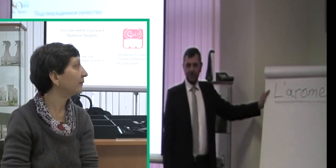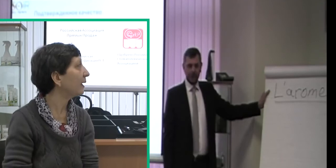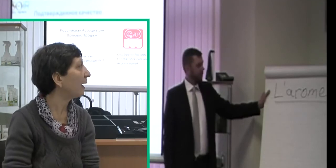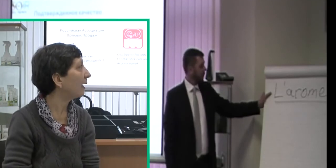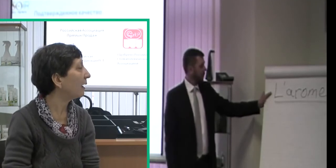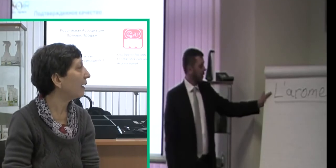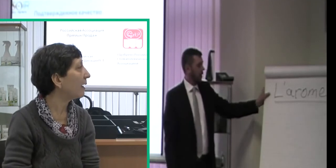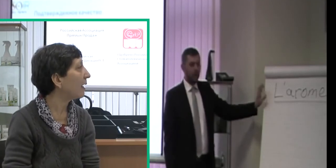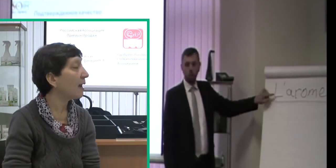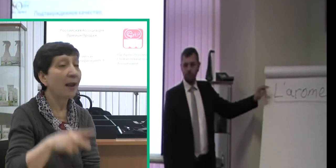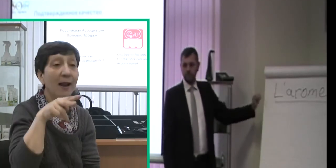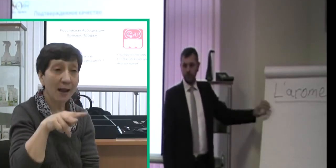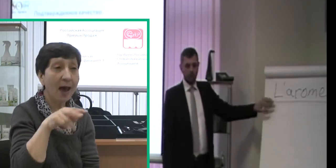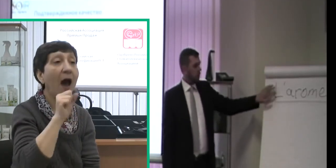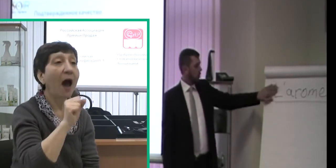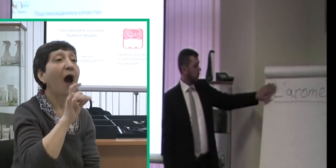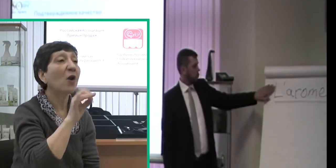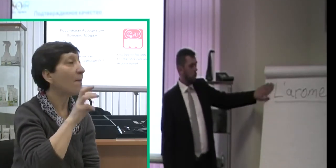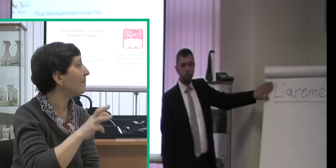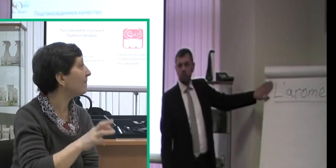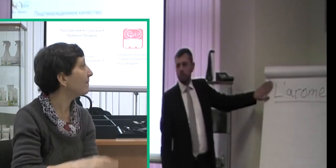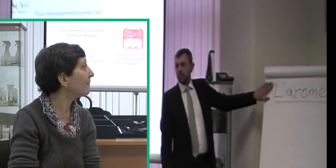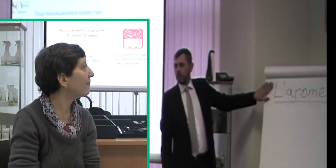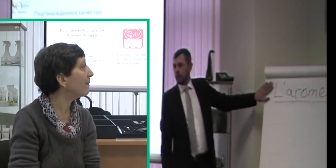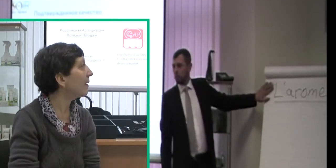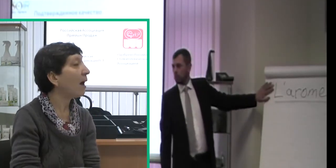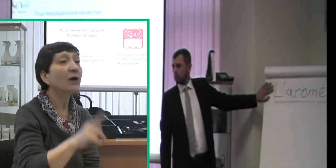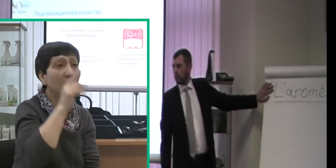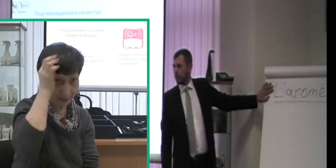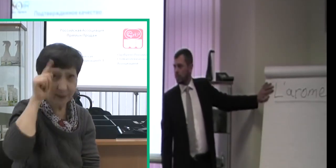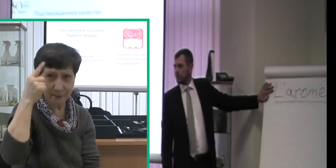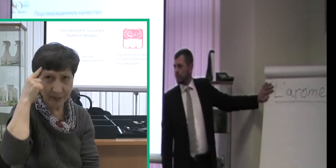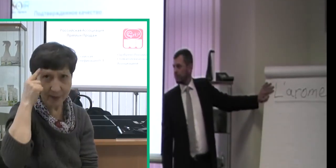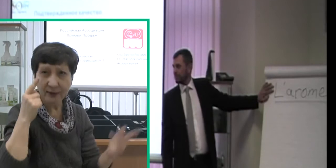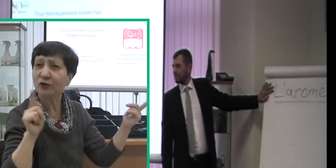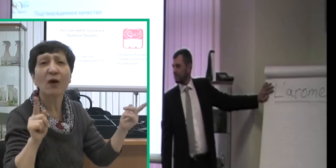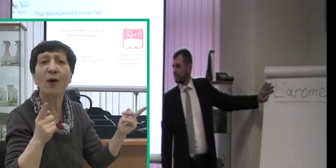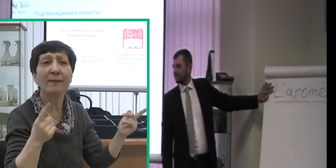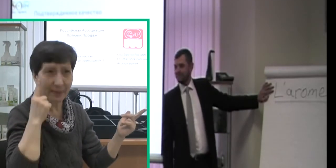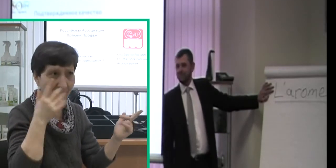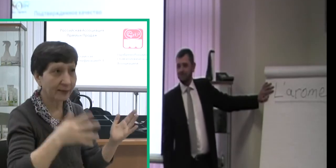Да? Ля Ром. Что-нибудь напоминает кому-то вот эта надпись?